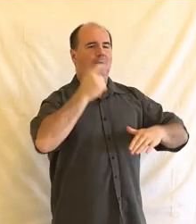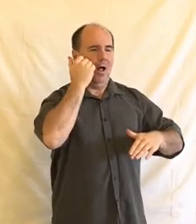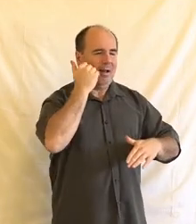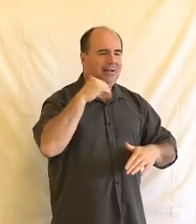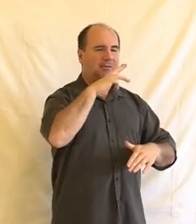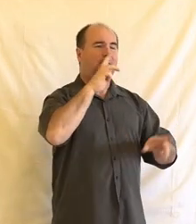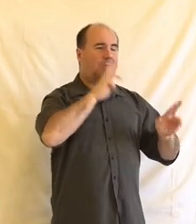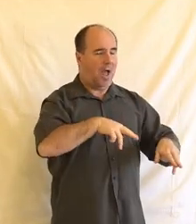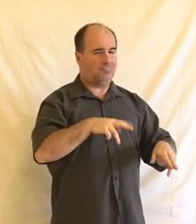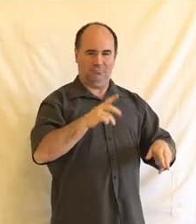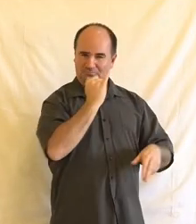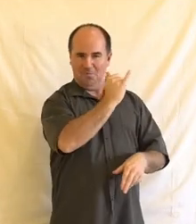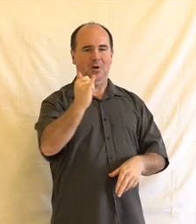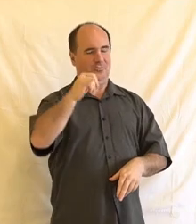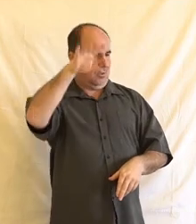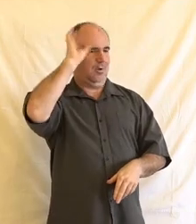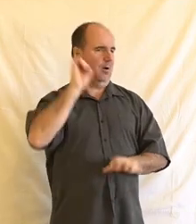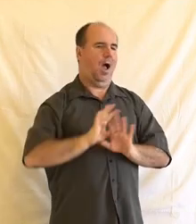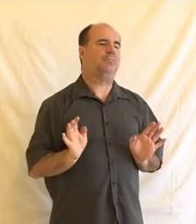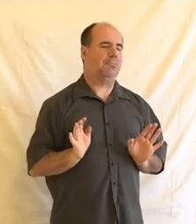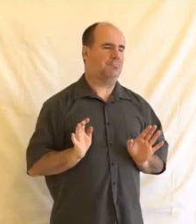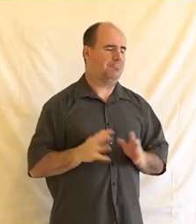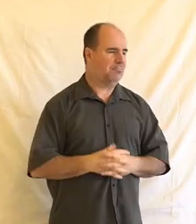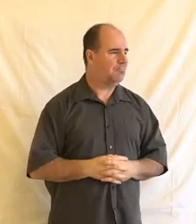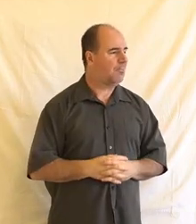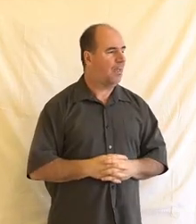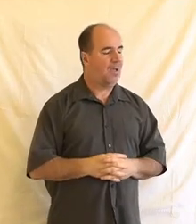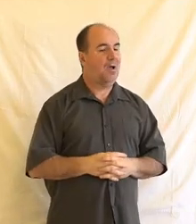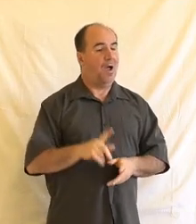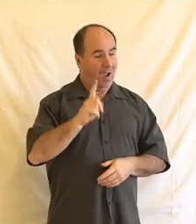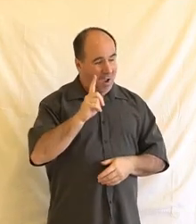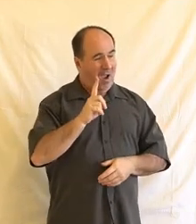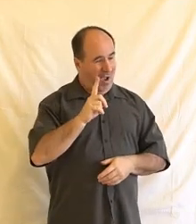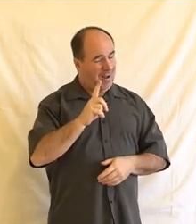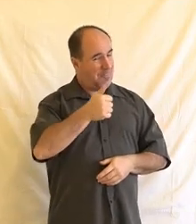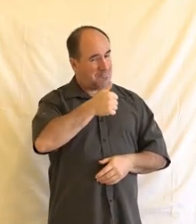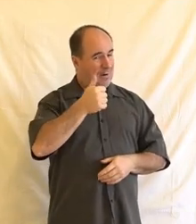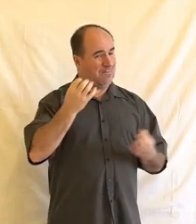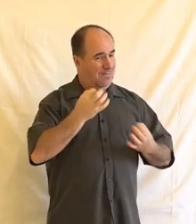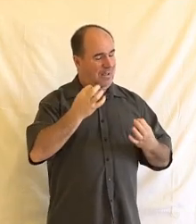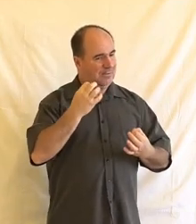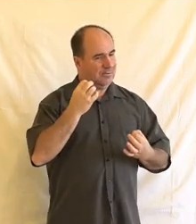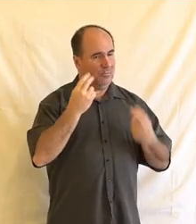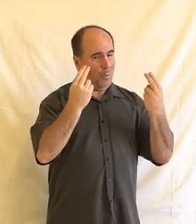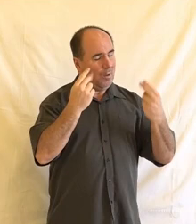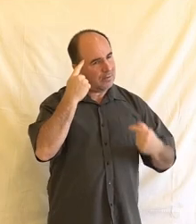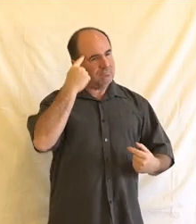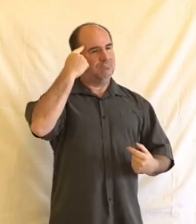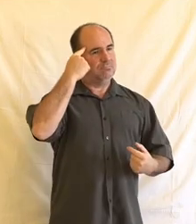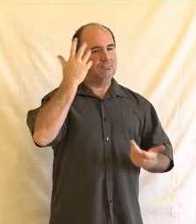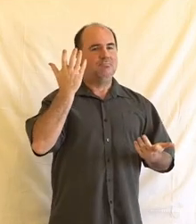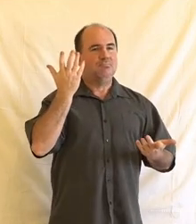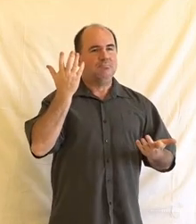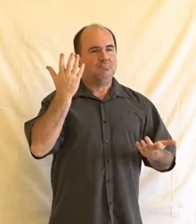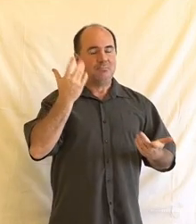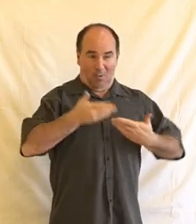mi nikdo, ani stát, ani jiný občan nepoleze. První věc, kterou je asi potřeba si uvědomit, že ta ochrana